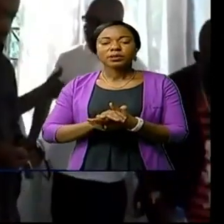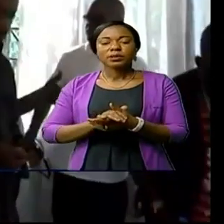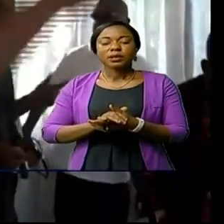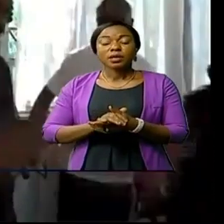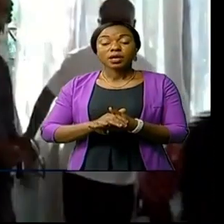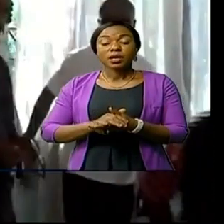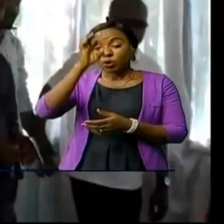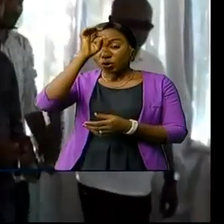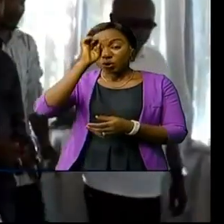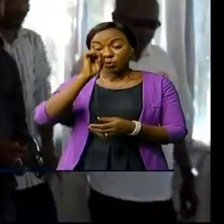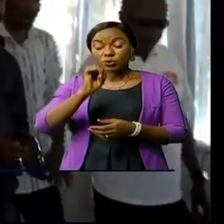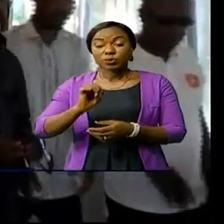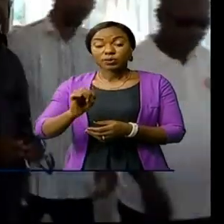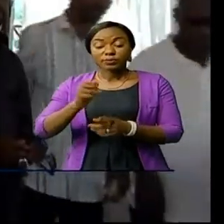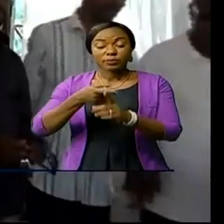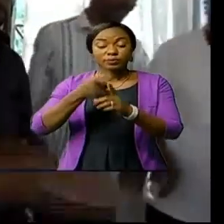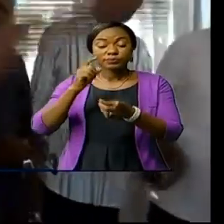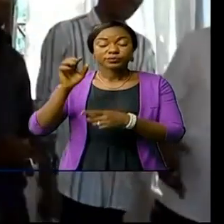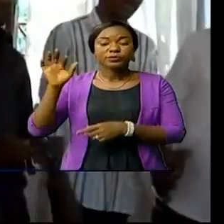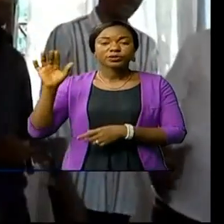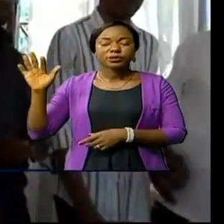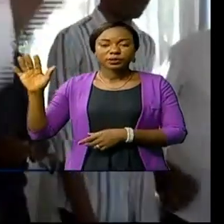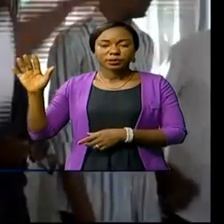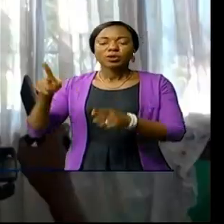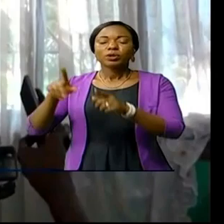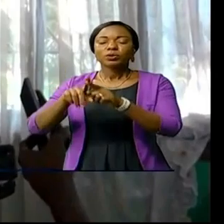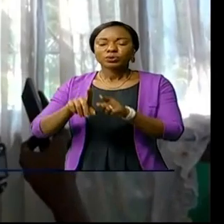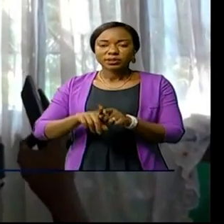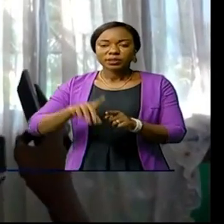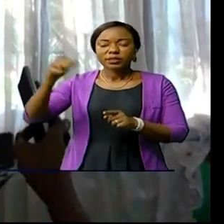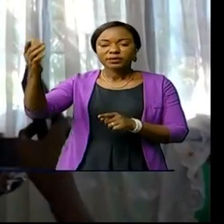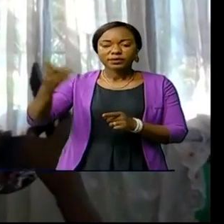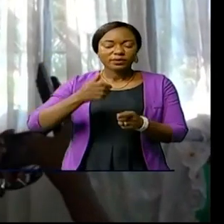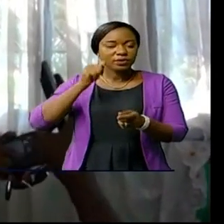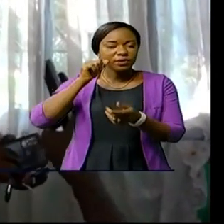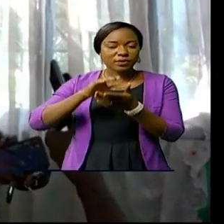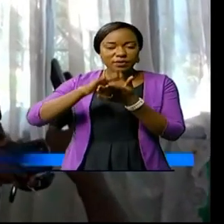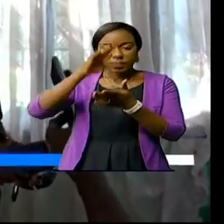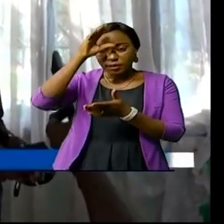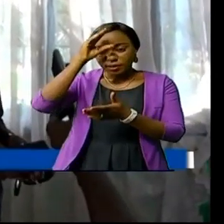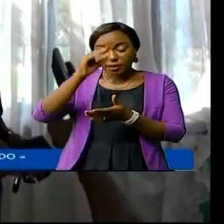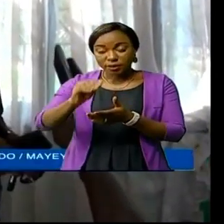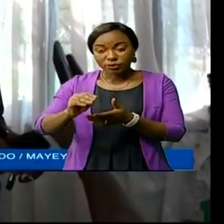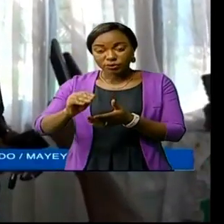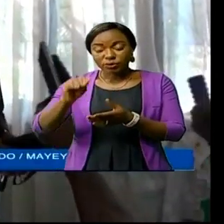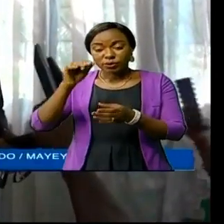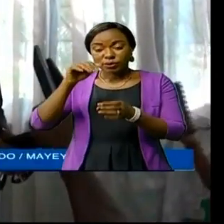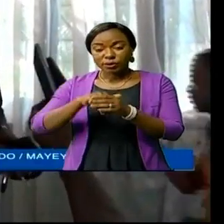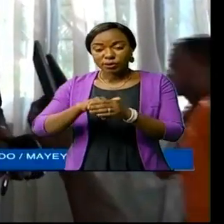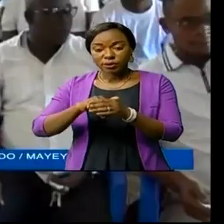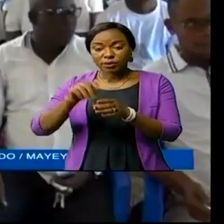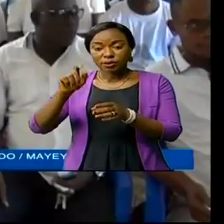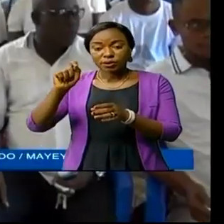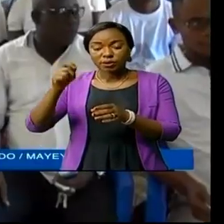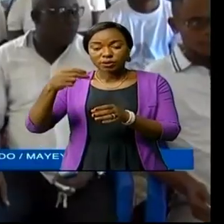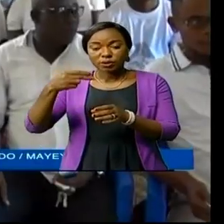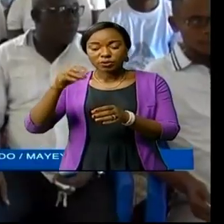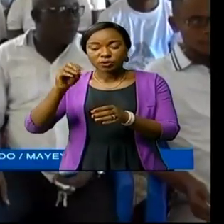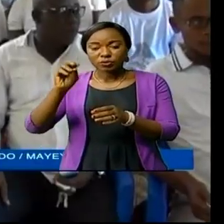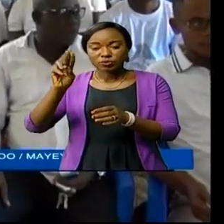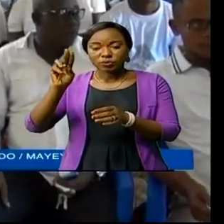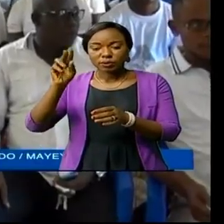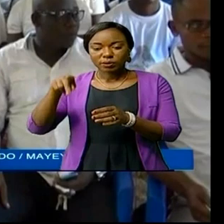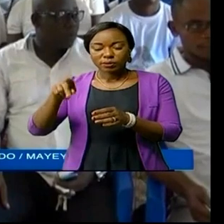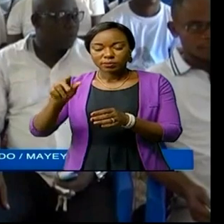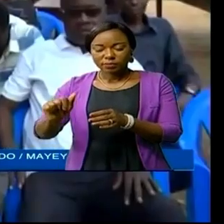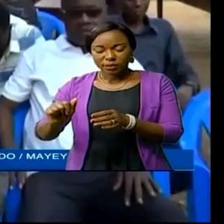'honorable de Pité venant de Kinshasa a invité les filles et fils de la Chapa à cultiver l'amour, la paix, l'unité